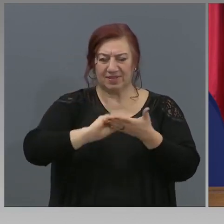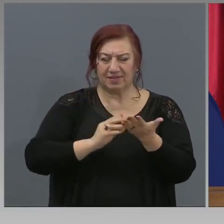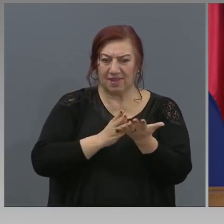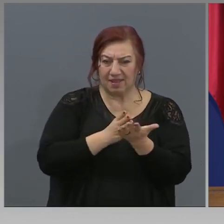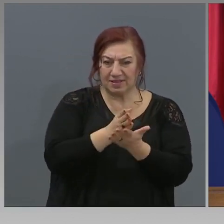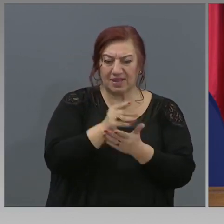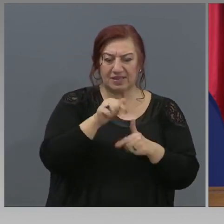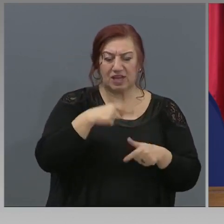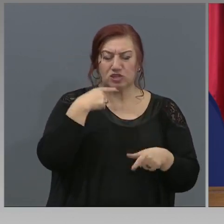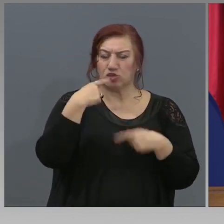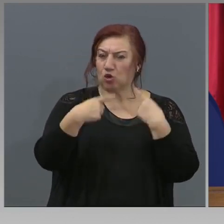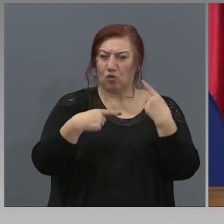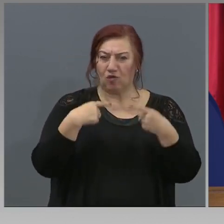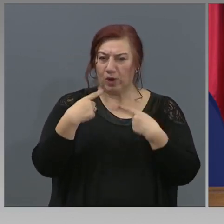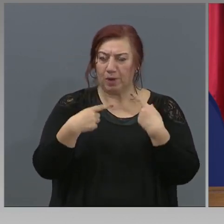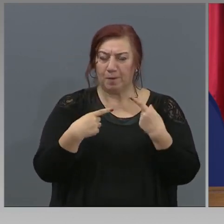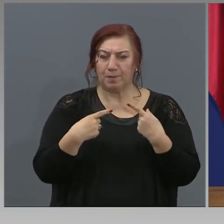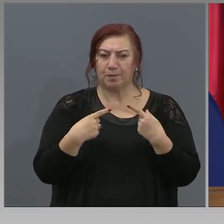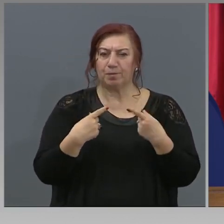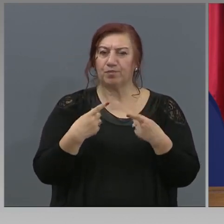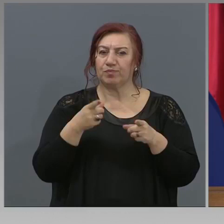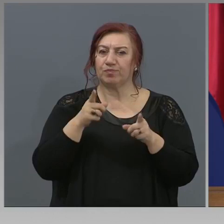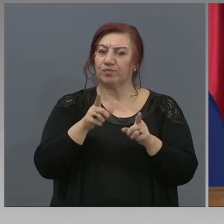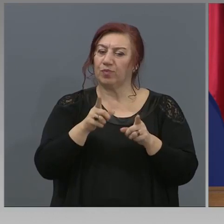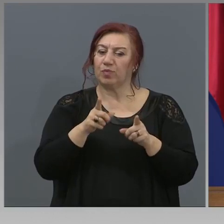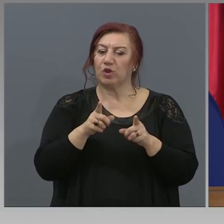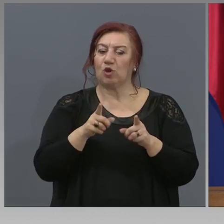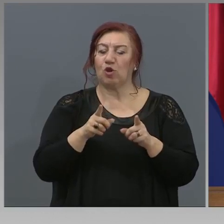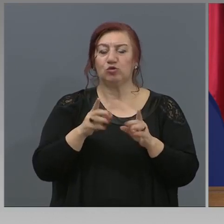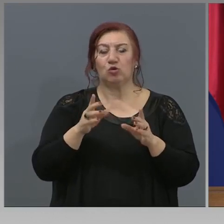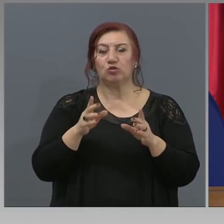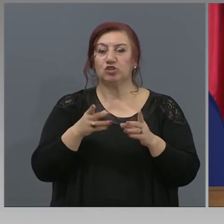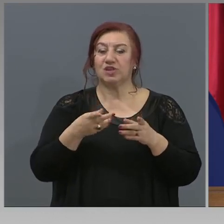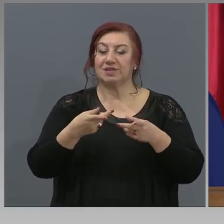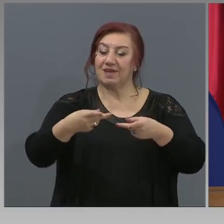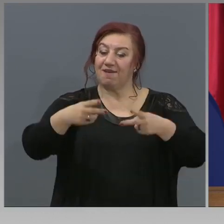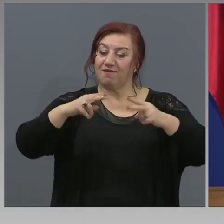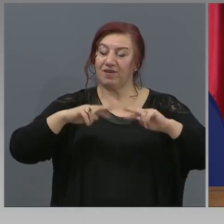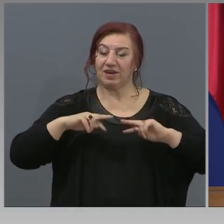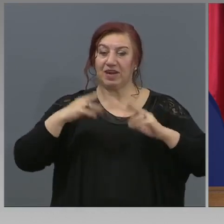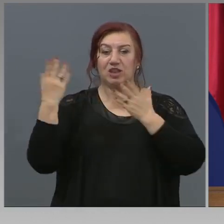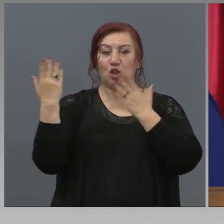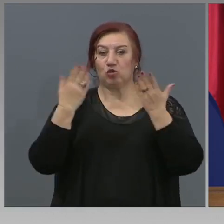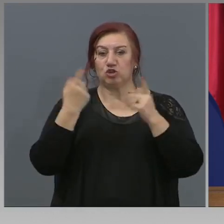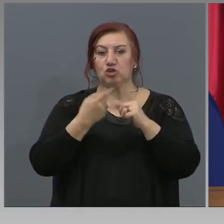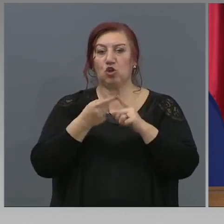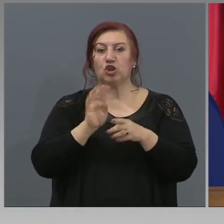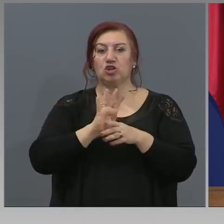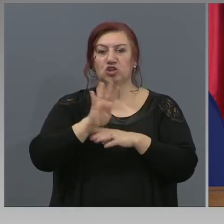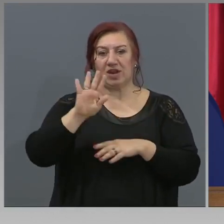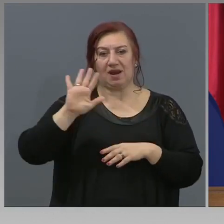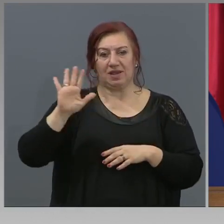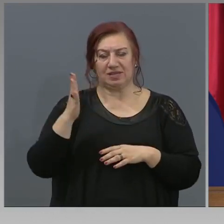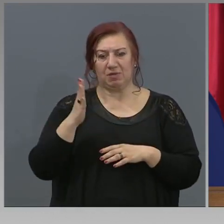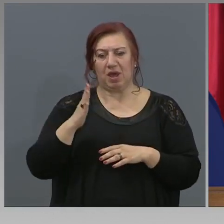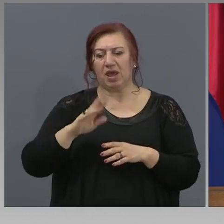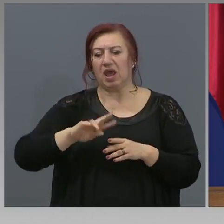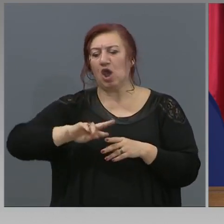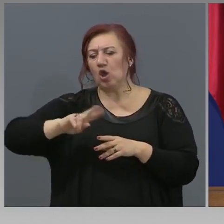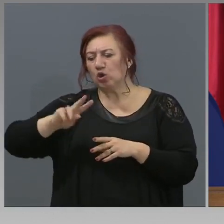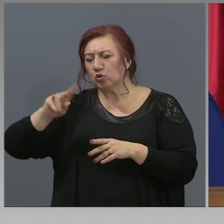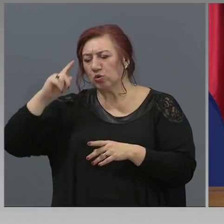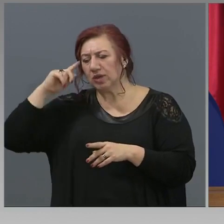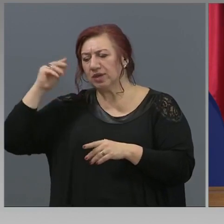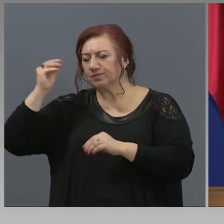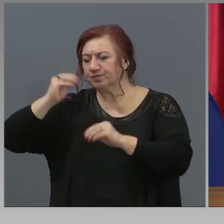е този, при който се възстановяват учебните занятия от 14 май. Всички други сценарии са